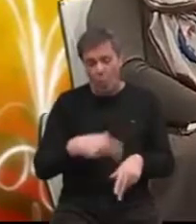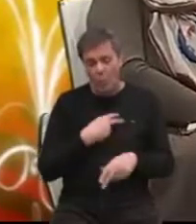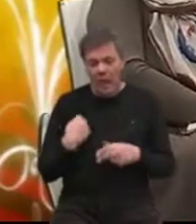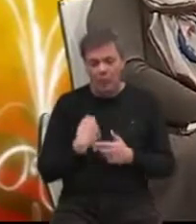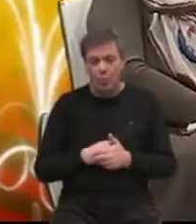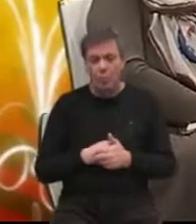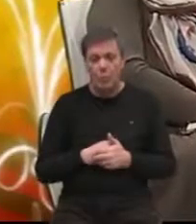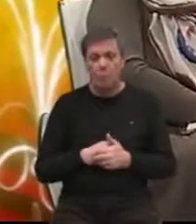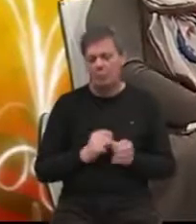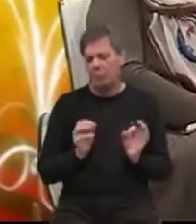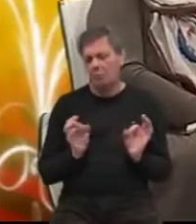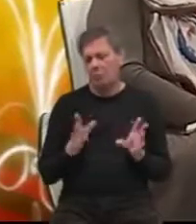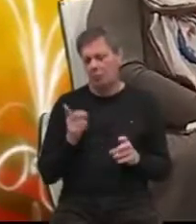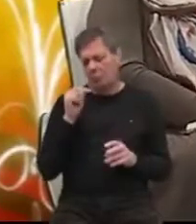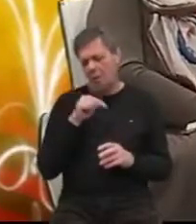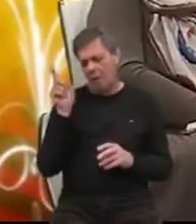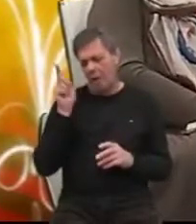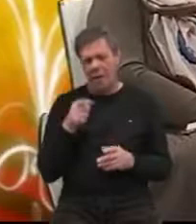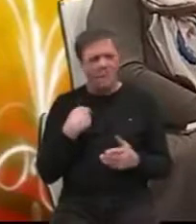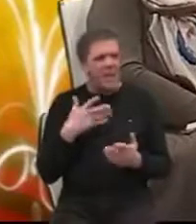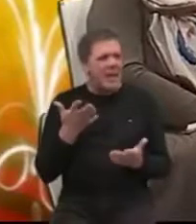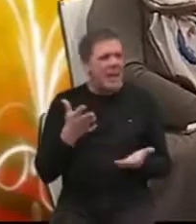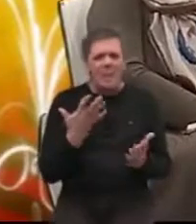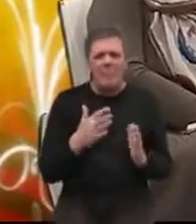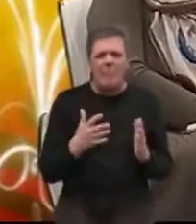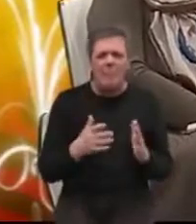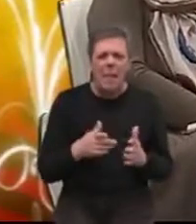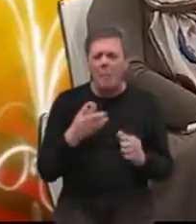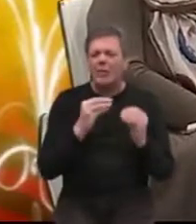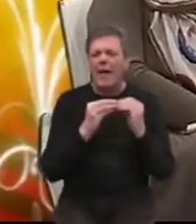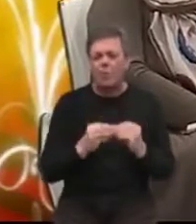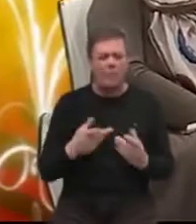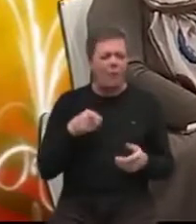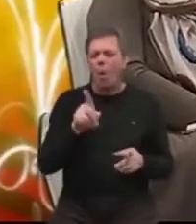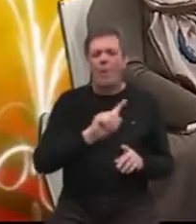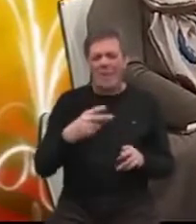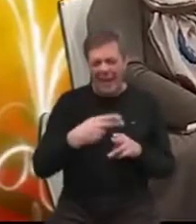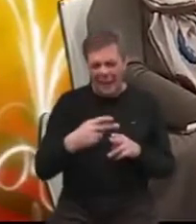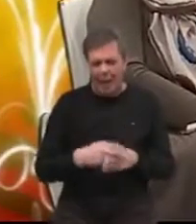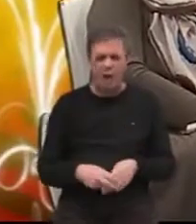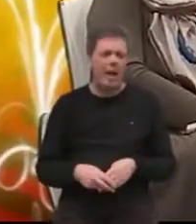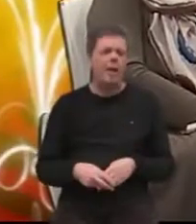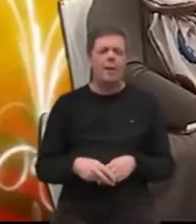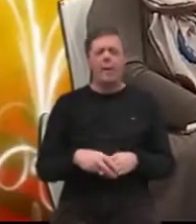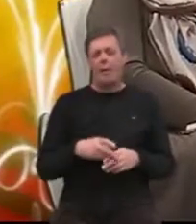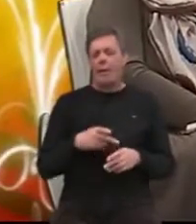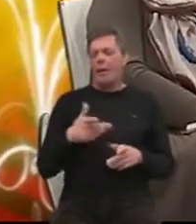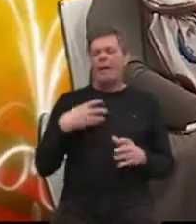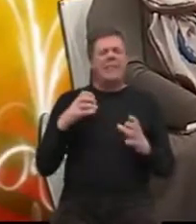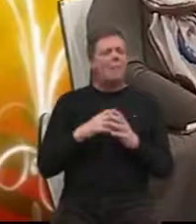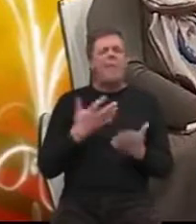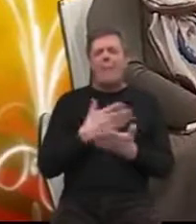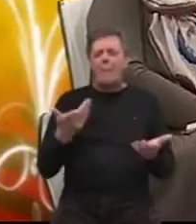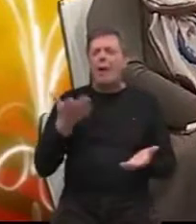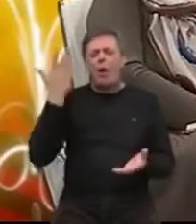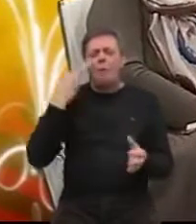Zagrebu, ništa. Dakle, nemamo, taj sustav nije rješen, palijativnih timova nema koji bi bili